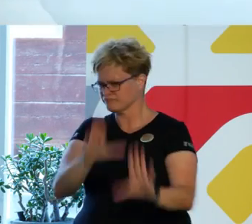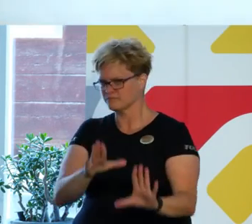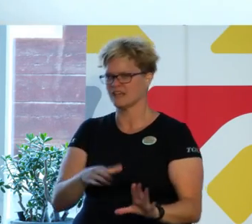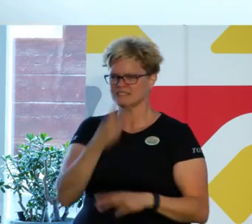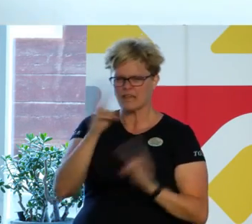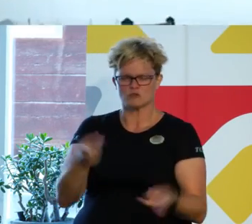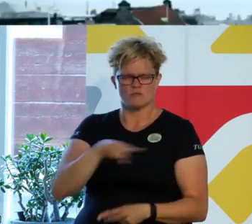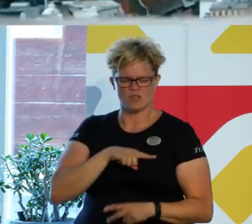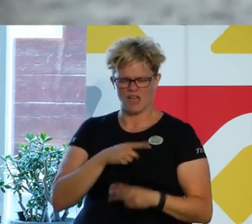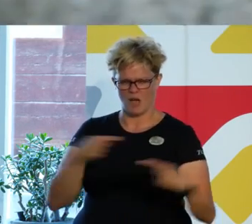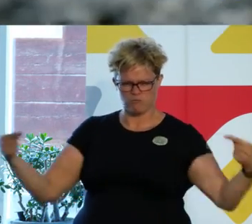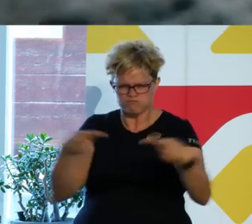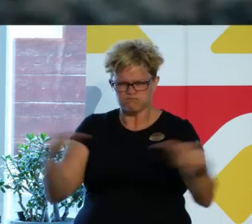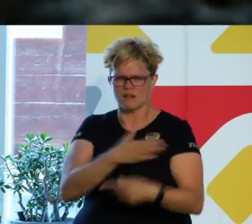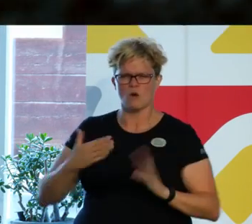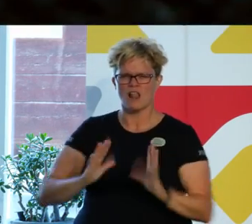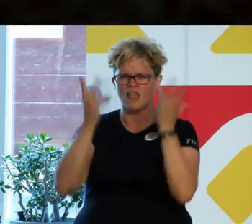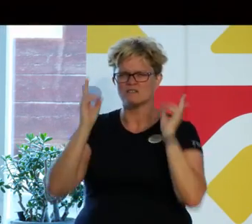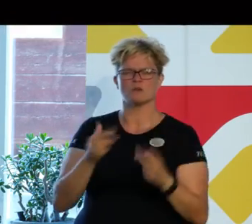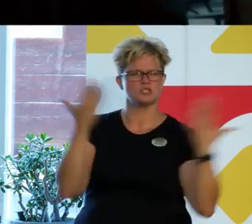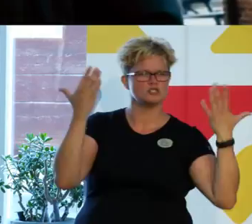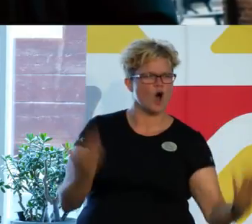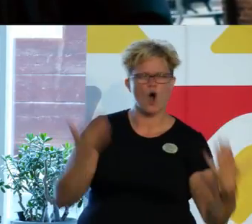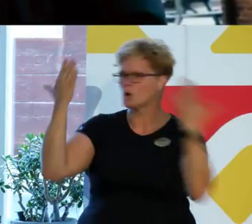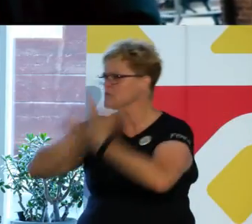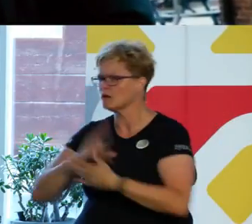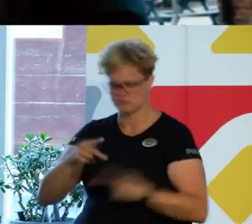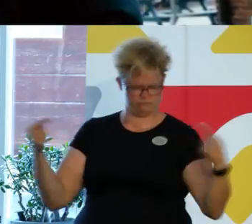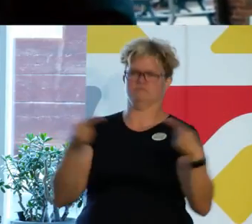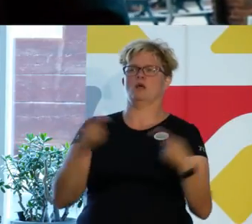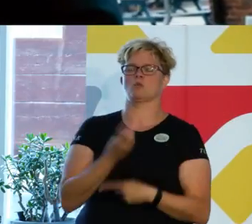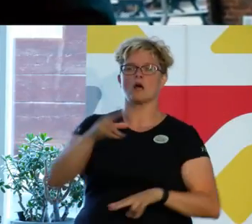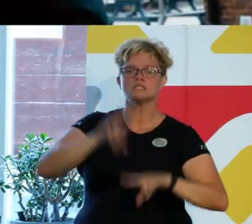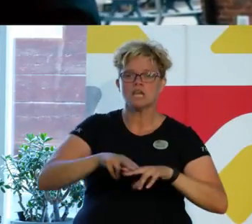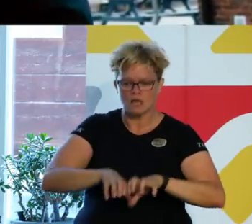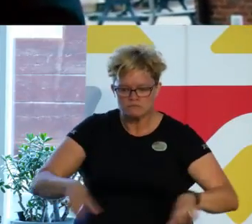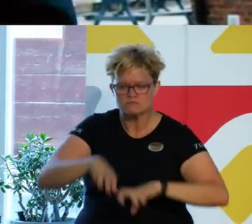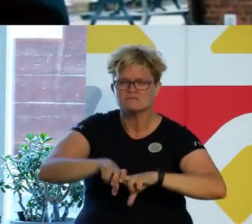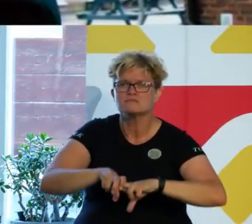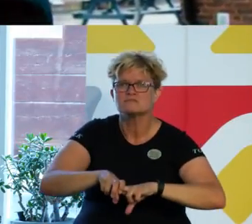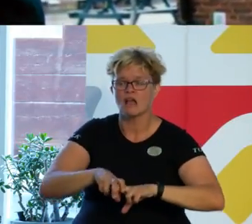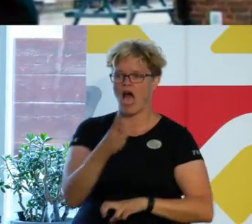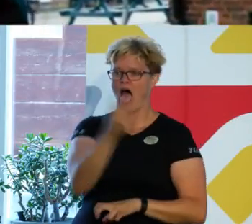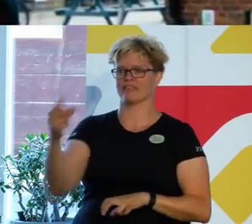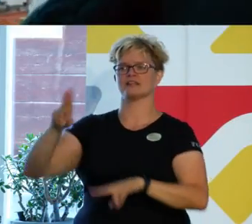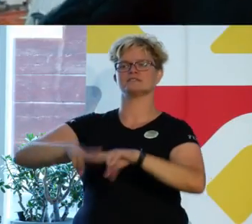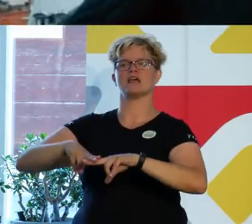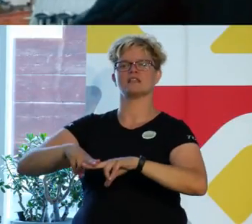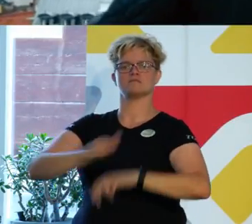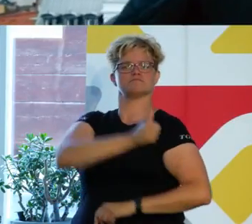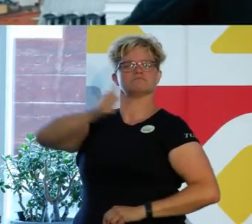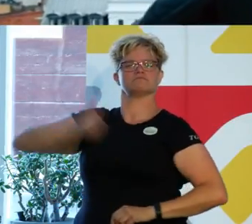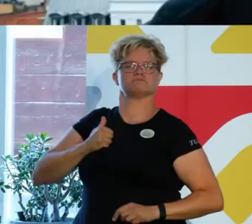så mycket kontrast våra liv som dag och natt när vissa sitter på trottoarkanten, sitter andra på